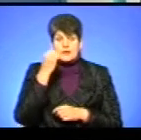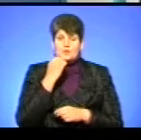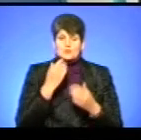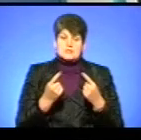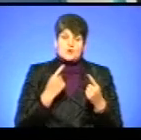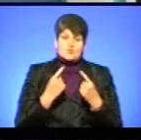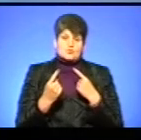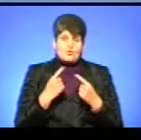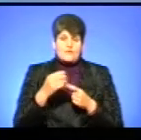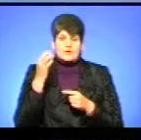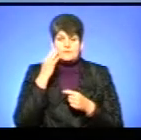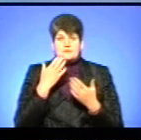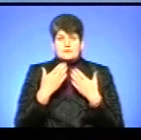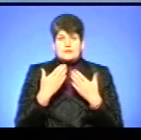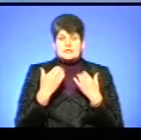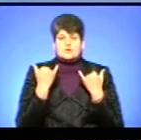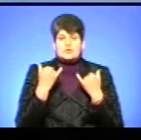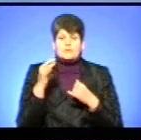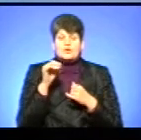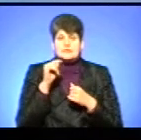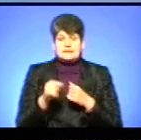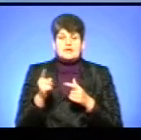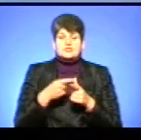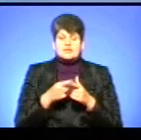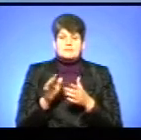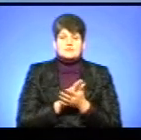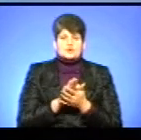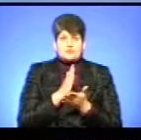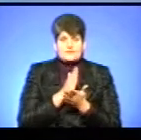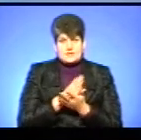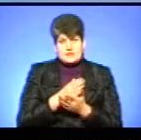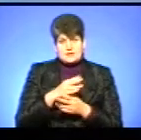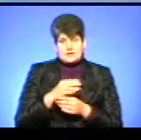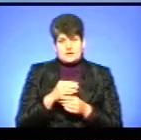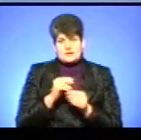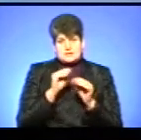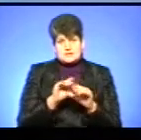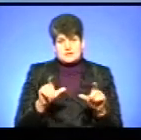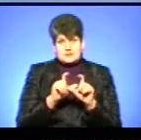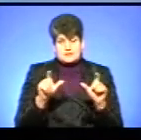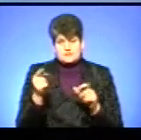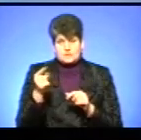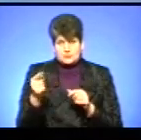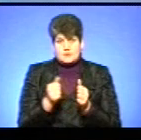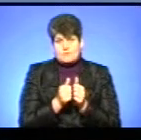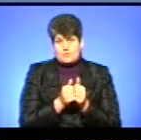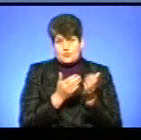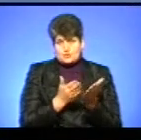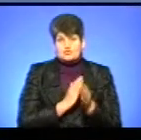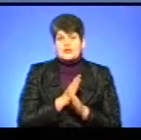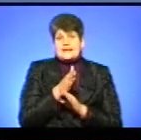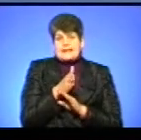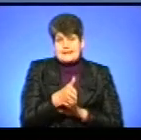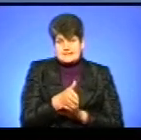нагадаю, що ми сьогодні спілкувалися про те, чи безкоштовними є дошкільні навчальні заклади у Тернополі. І поряд зі мною гість